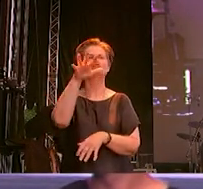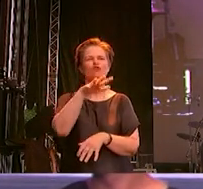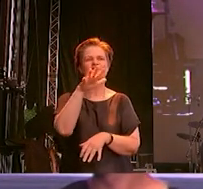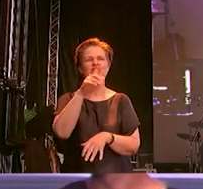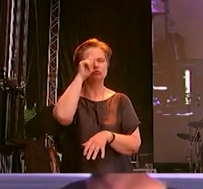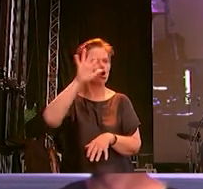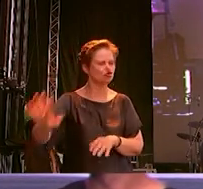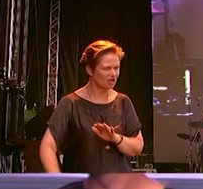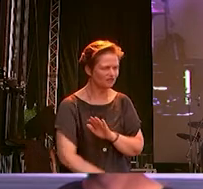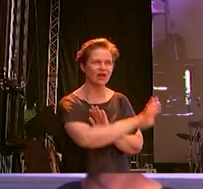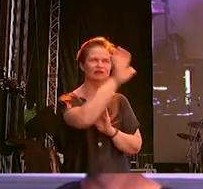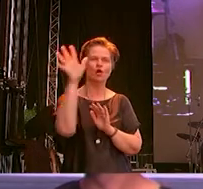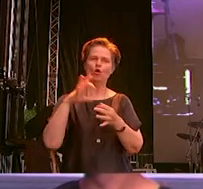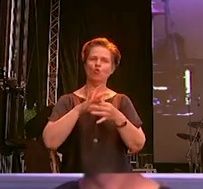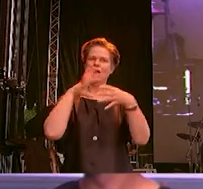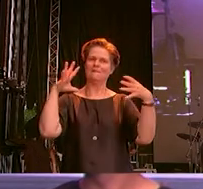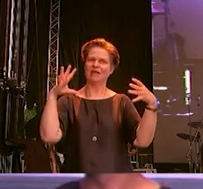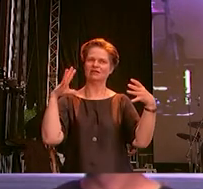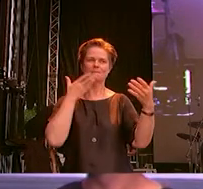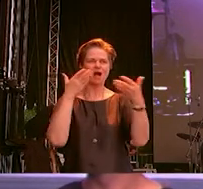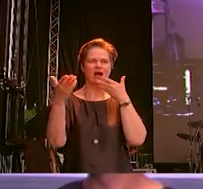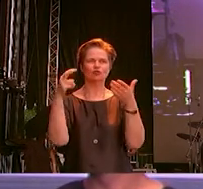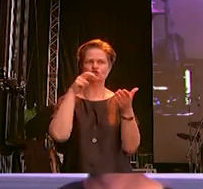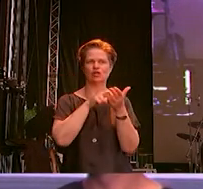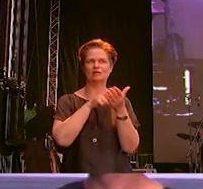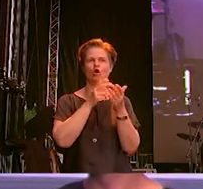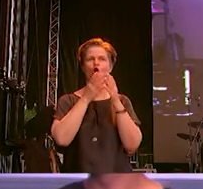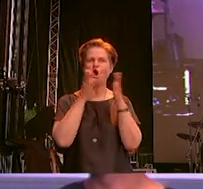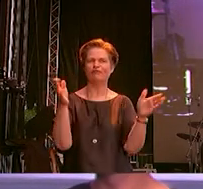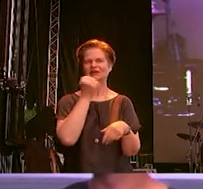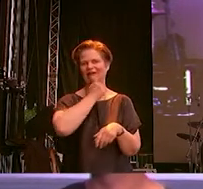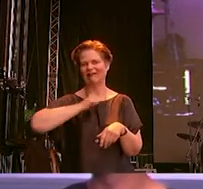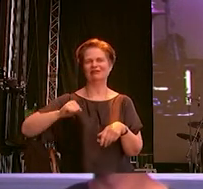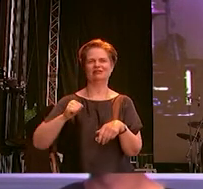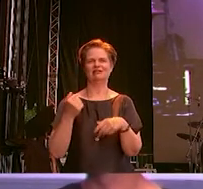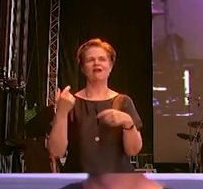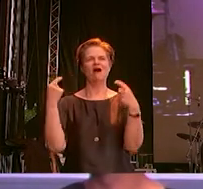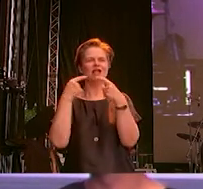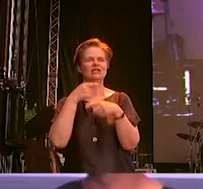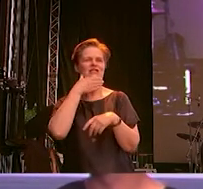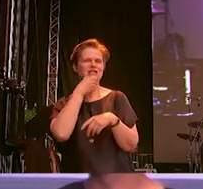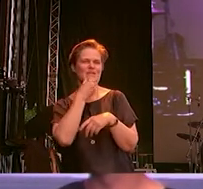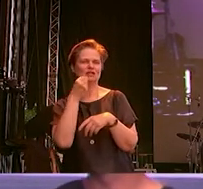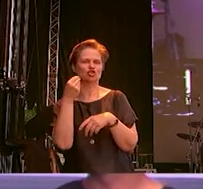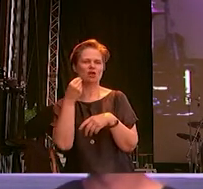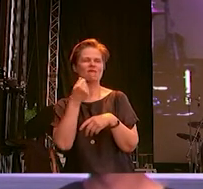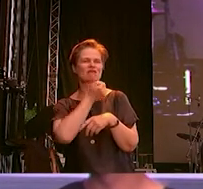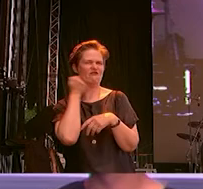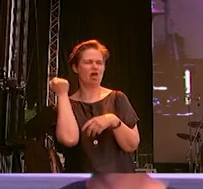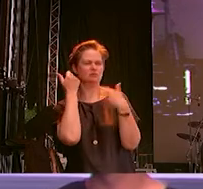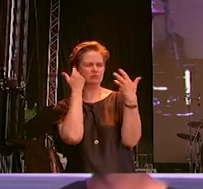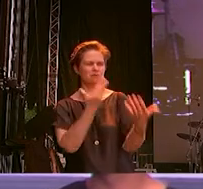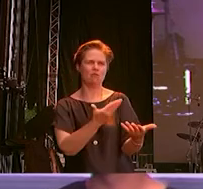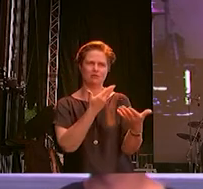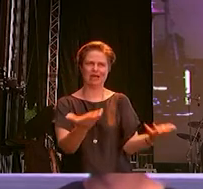flächendeckende, unabhängige Beratungsstellen für Betroffene rechter, rassistischer und antisemitischer Gewalt bestehen. Das Ausmaß rechter